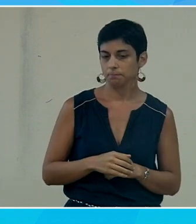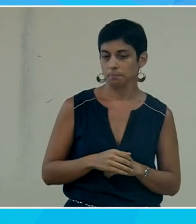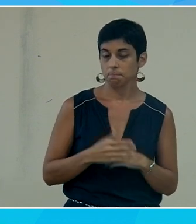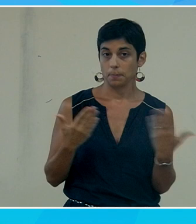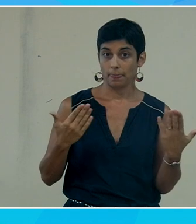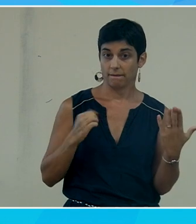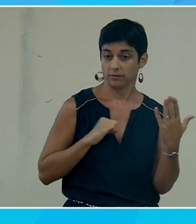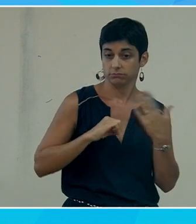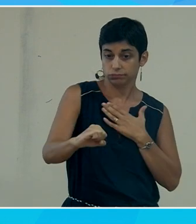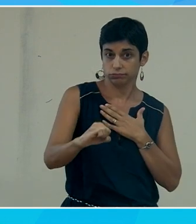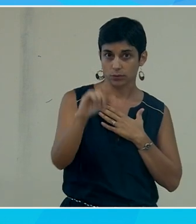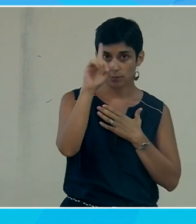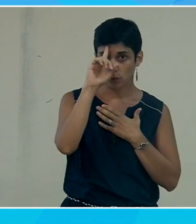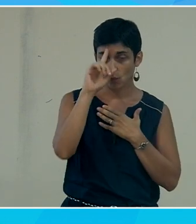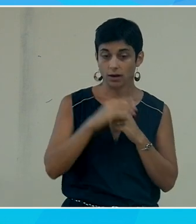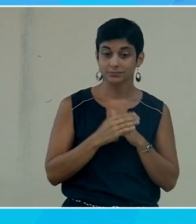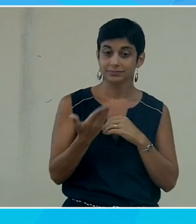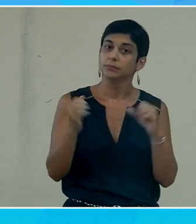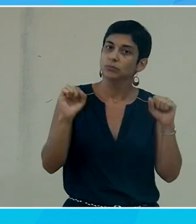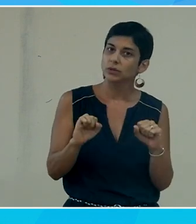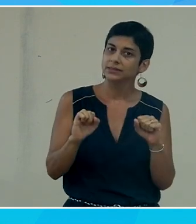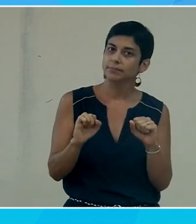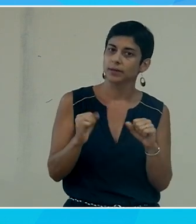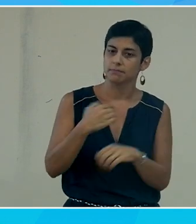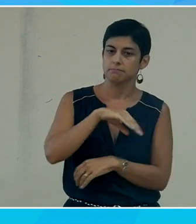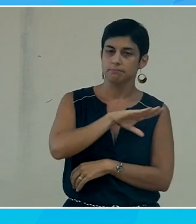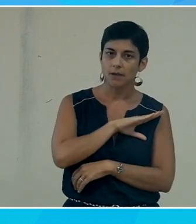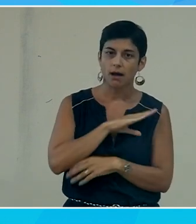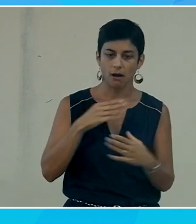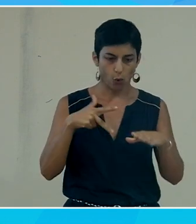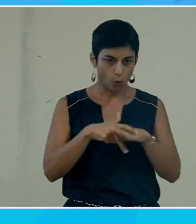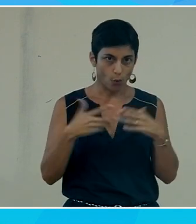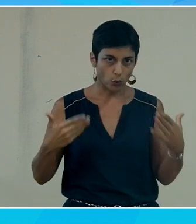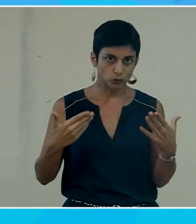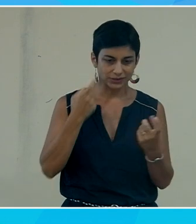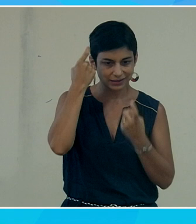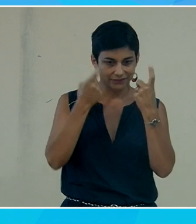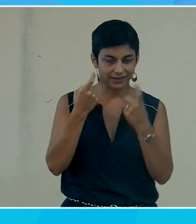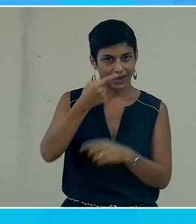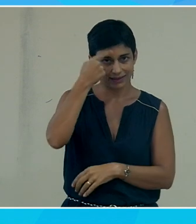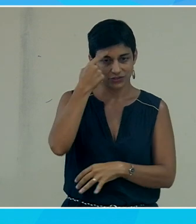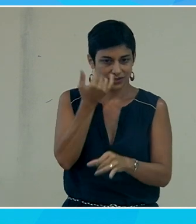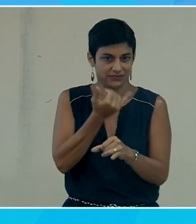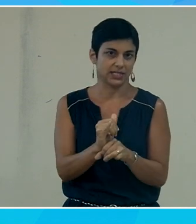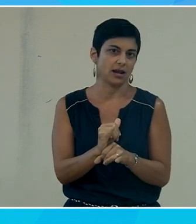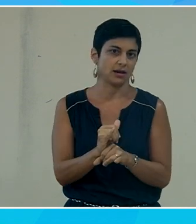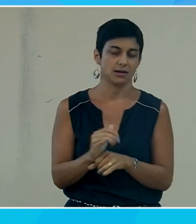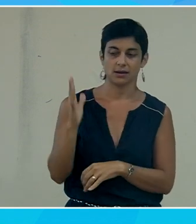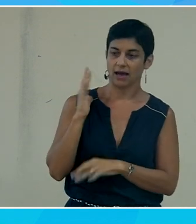'accélération qu'on a aujourd'hui n'est possible que parce qu'on commence à parler d'intelligence artificielle et que le reste était